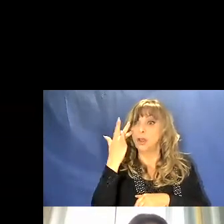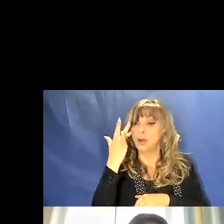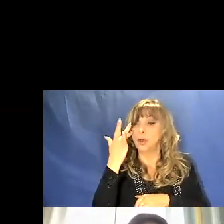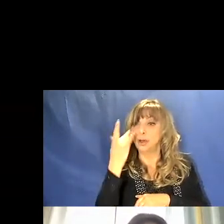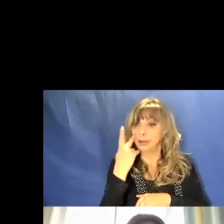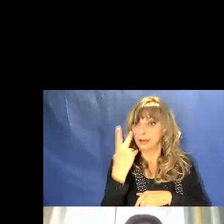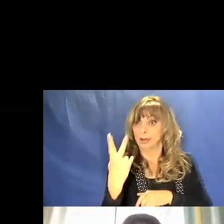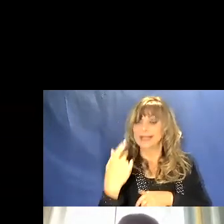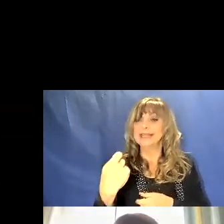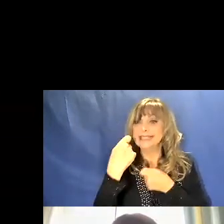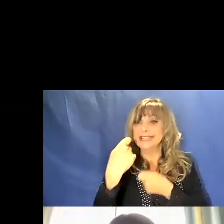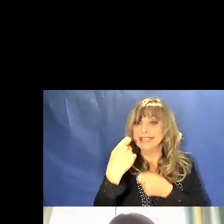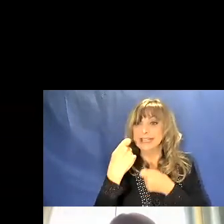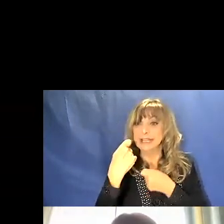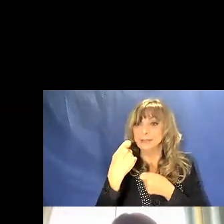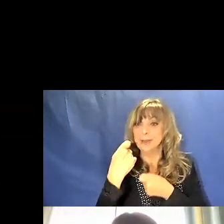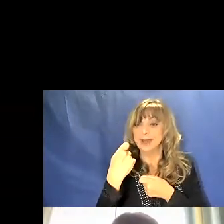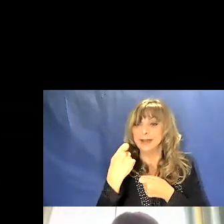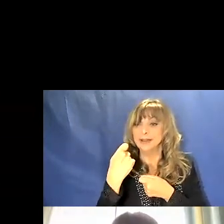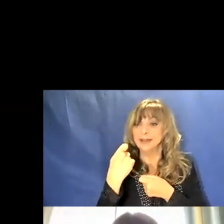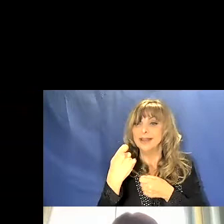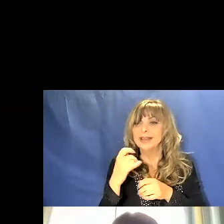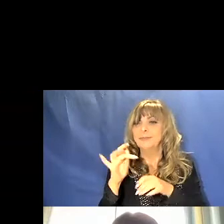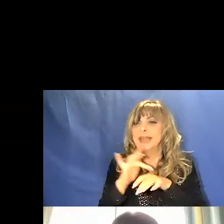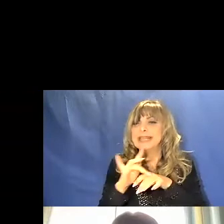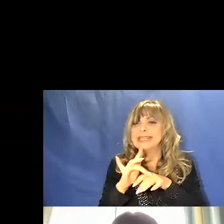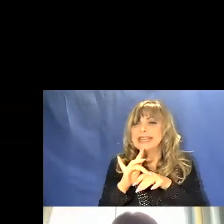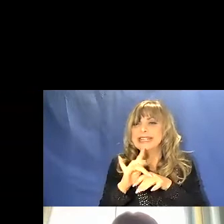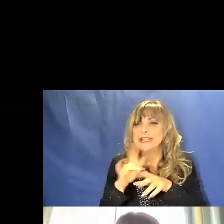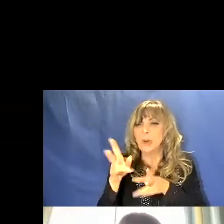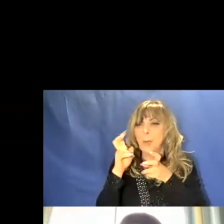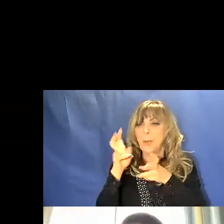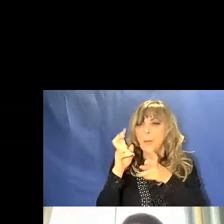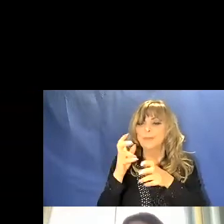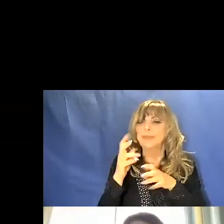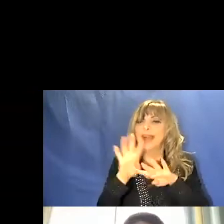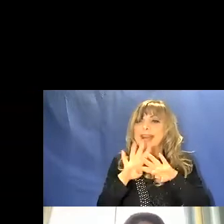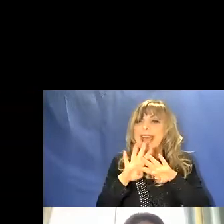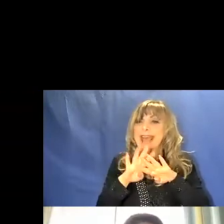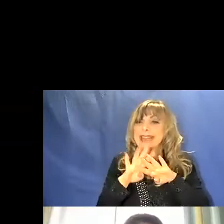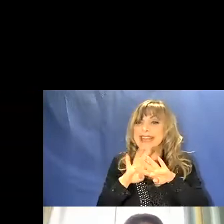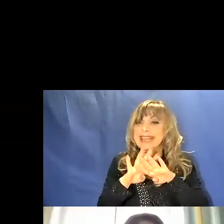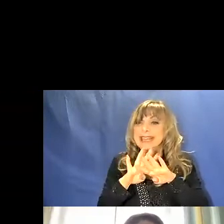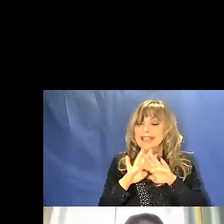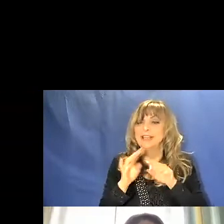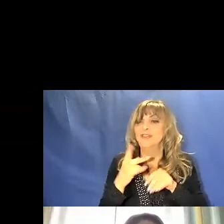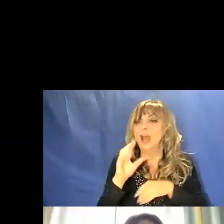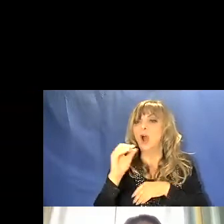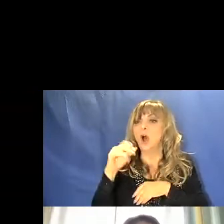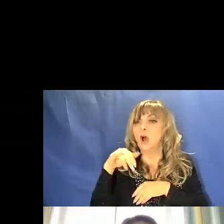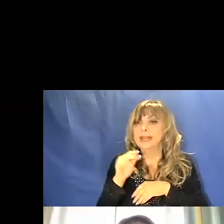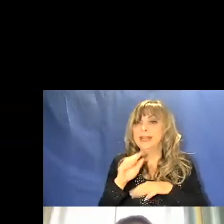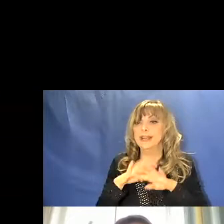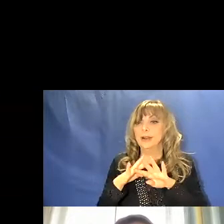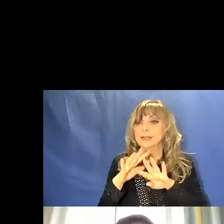stimola dei particolari sensori che sono sulla retina, i coni, che